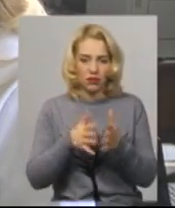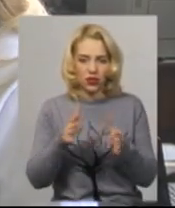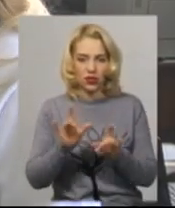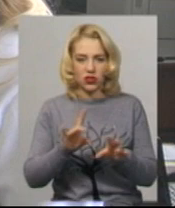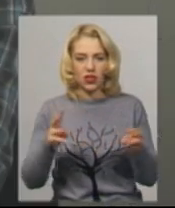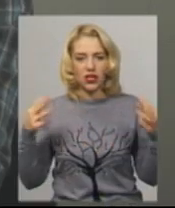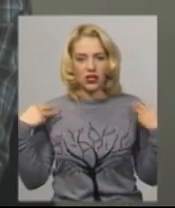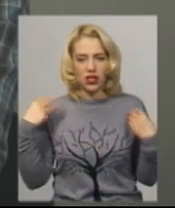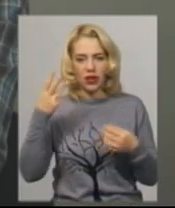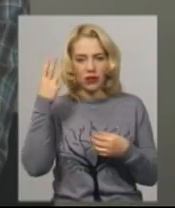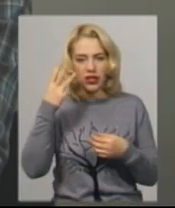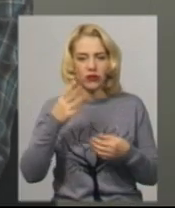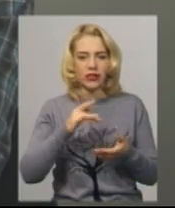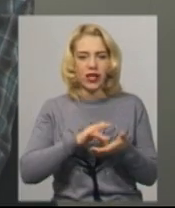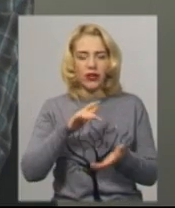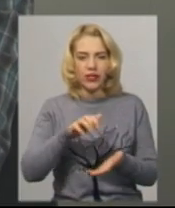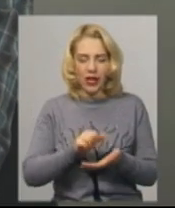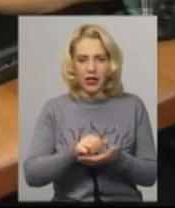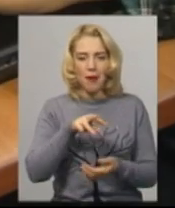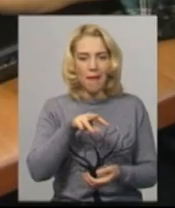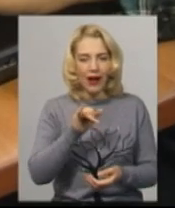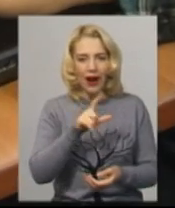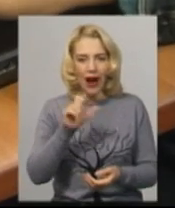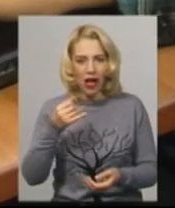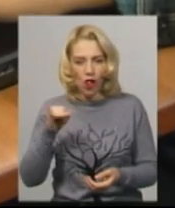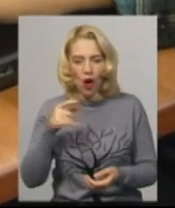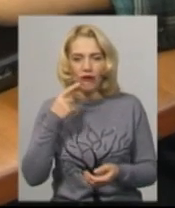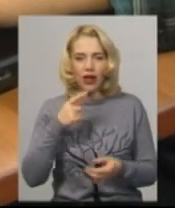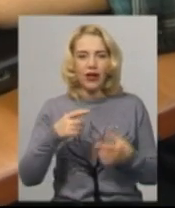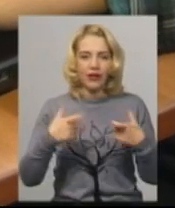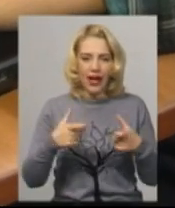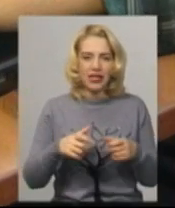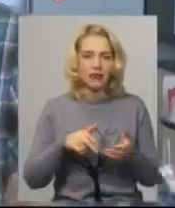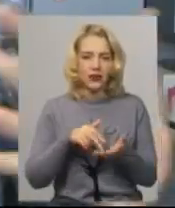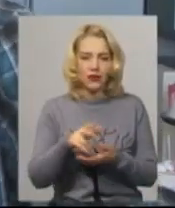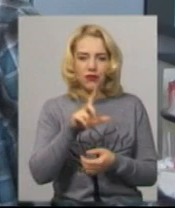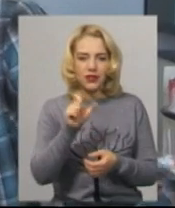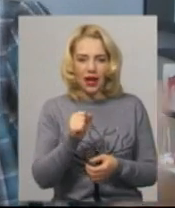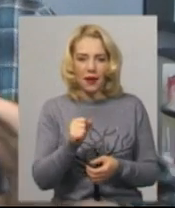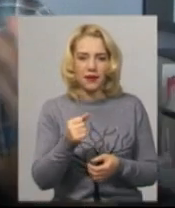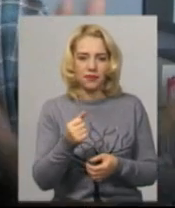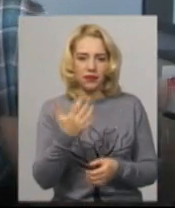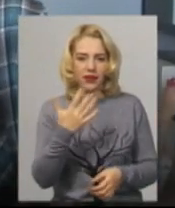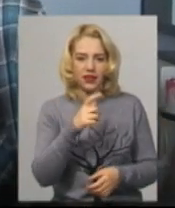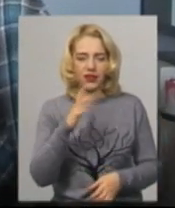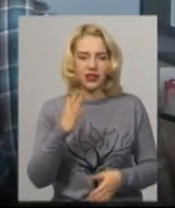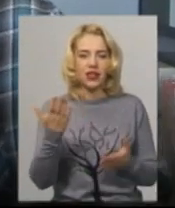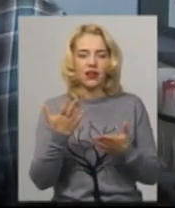зайнятості Аріна Гембова. Михайло Пермогорський каже, тест на 42 запитання пройшов за 5 хвилин. Яка в мене вийшла